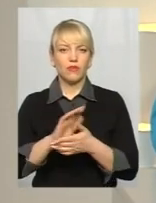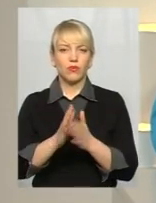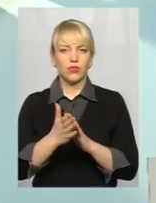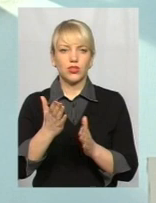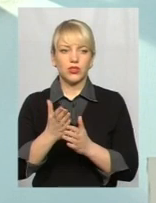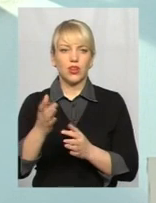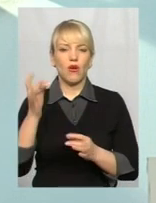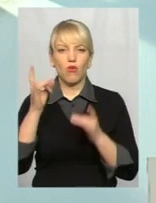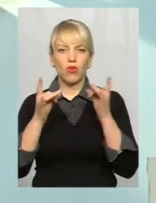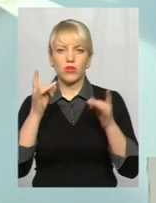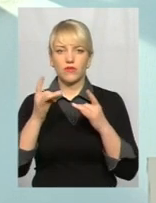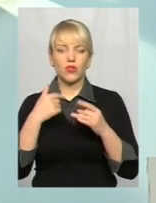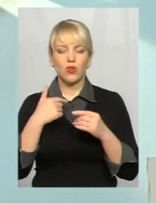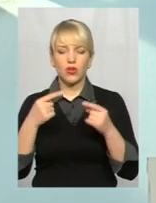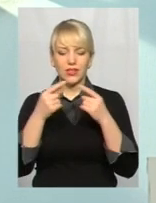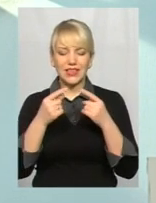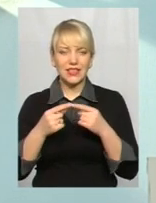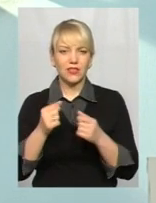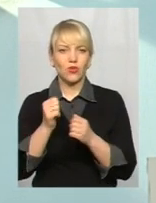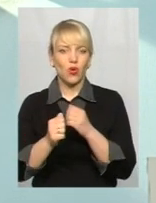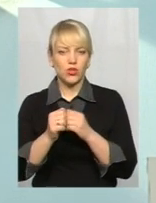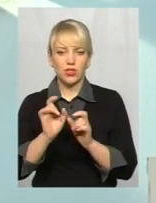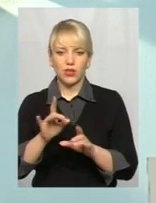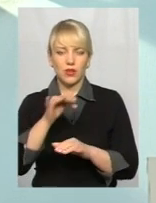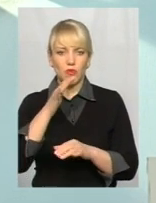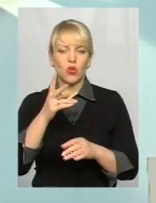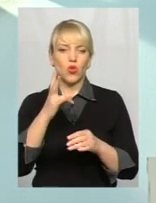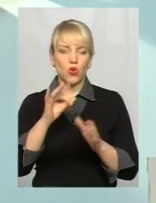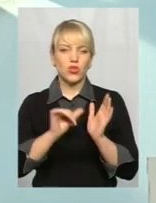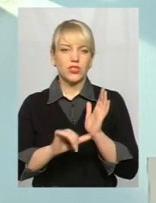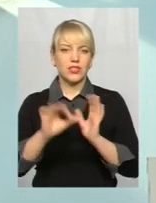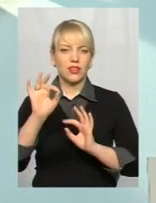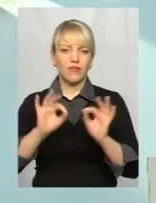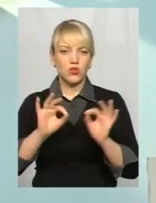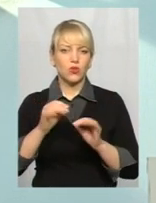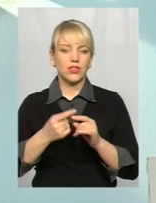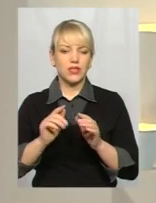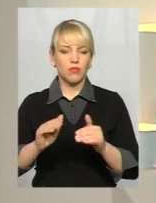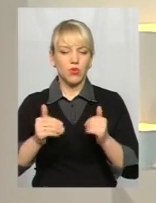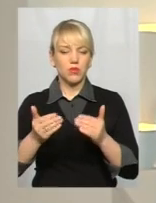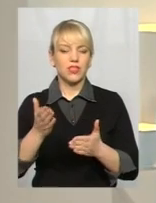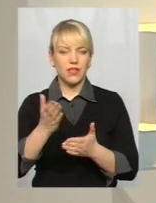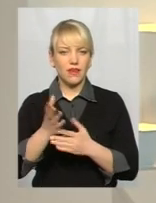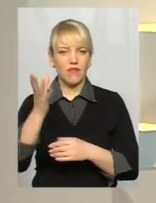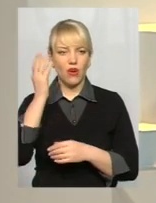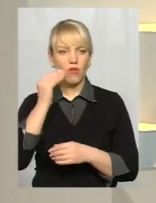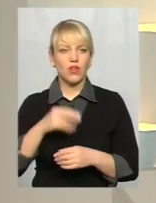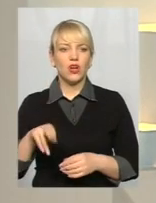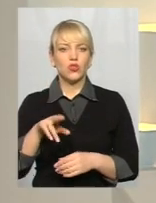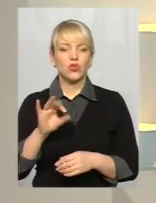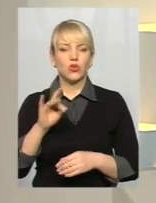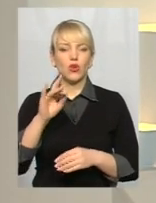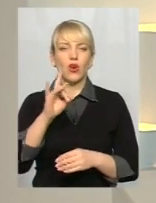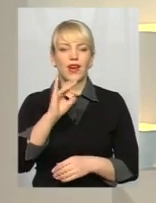просто детально зараз я по кожній не пройдуся. Але я вам скажу, що відсотків 60 цих пропозицій є враховані. А що із реєстром розміщення рекламних